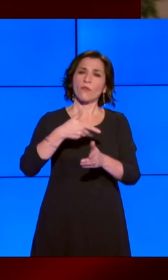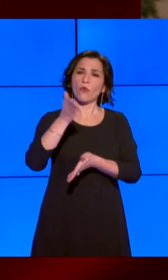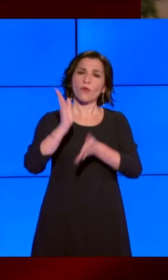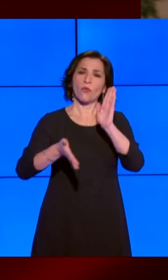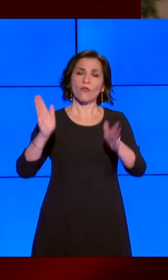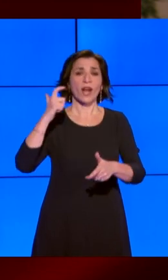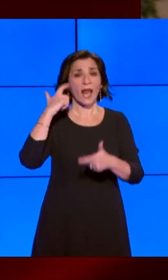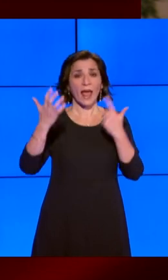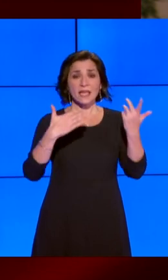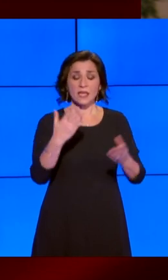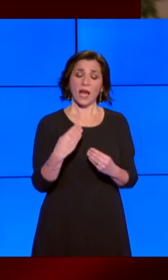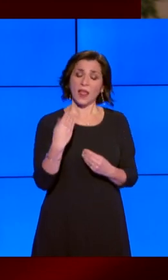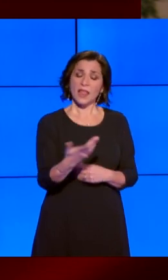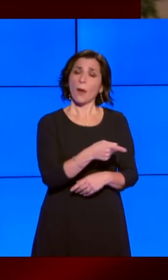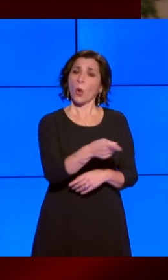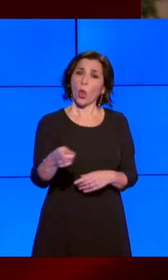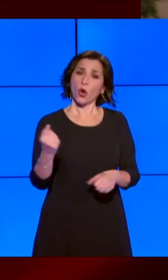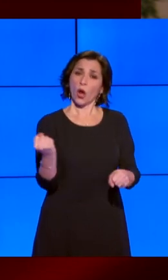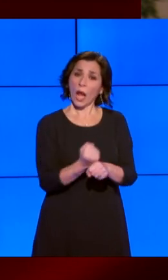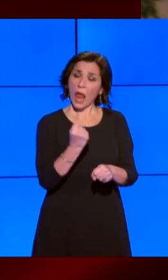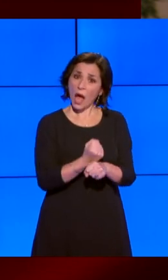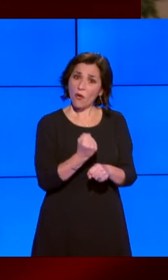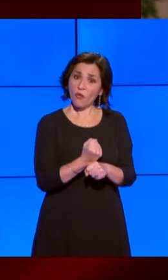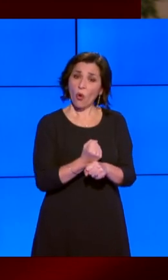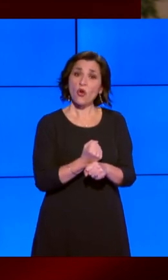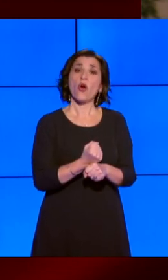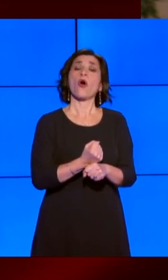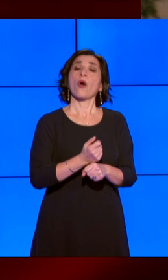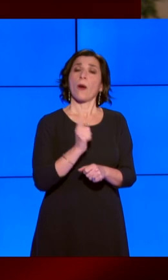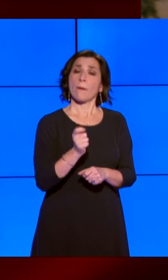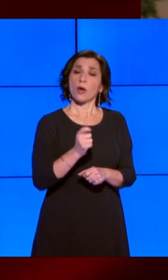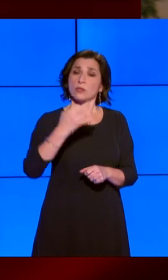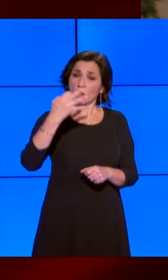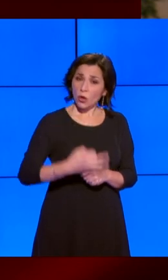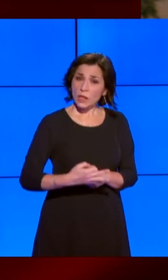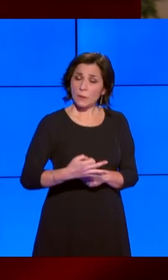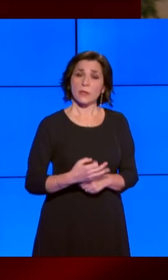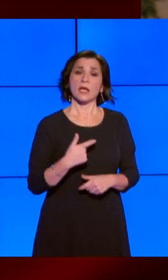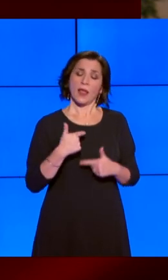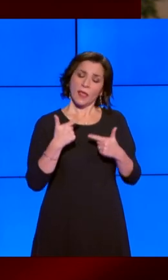correttamente retribuito. Favoriamo il formarsi di nuove famiglie.